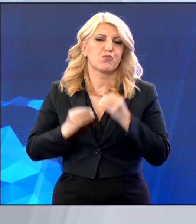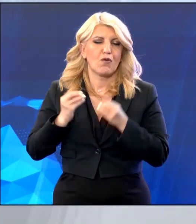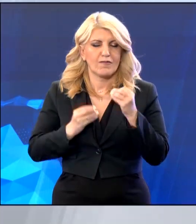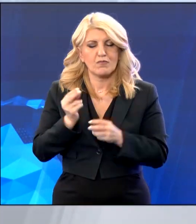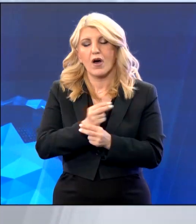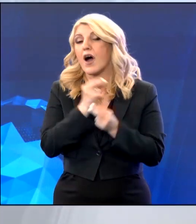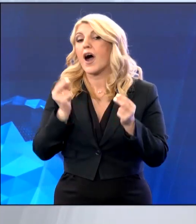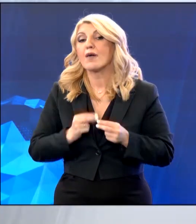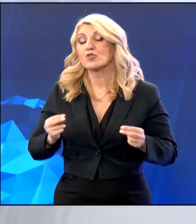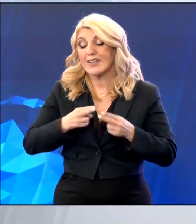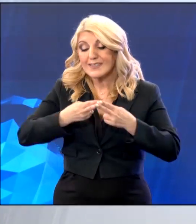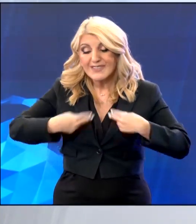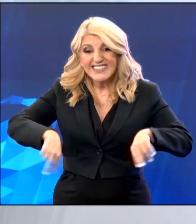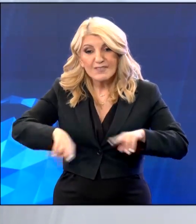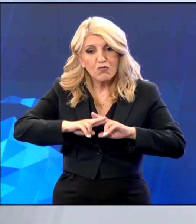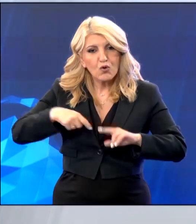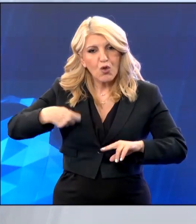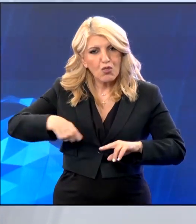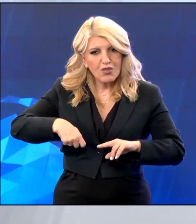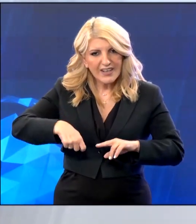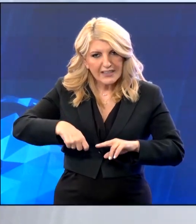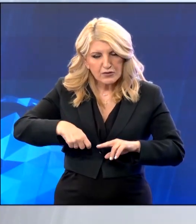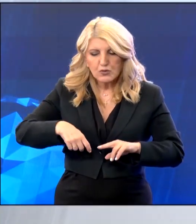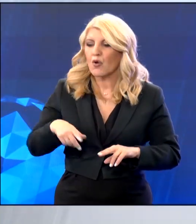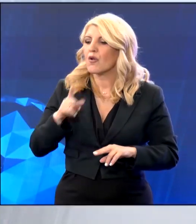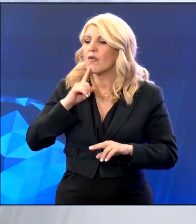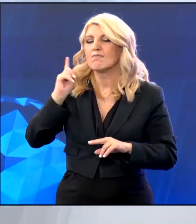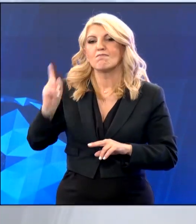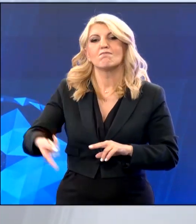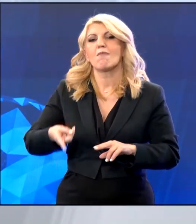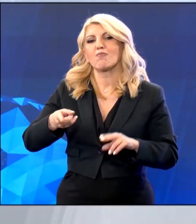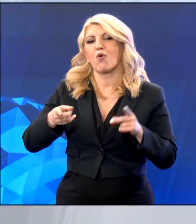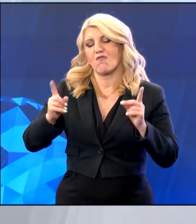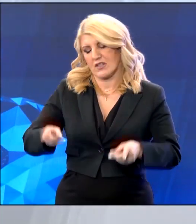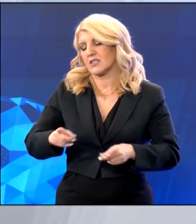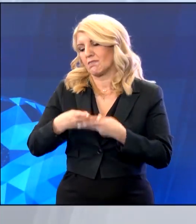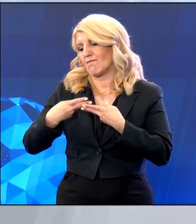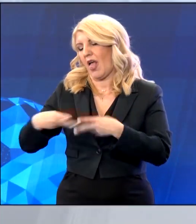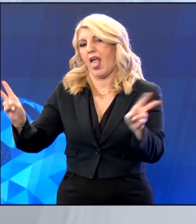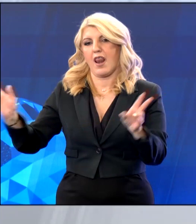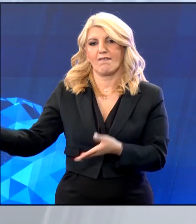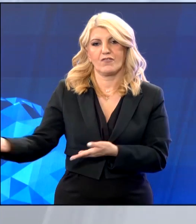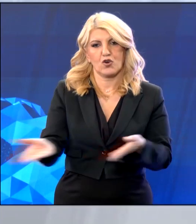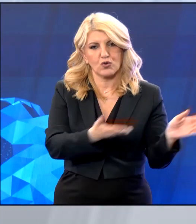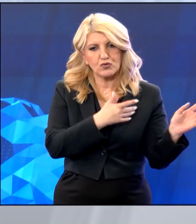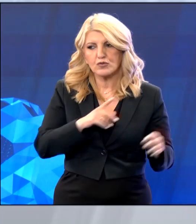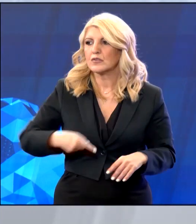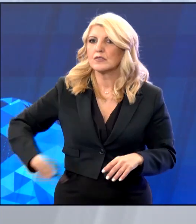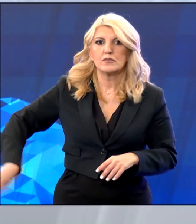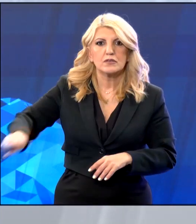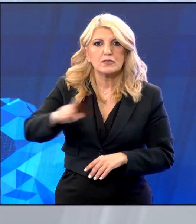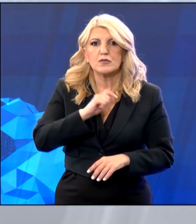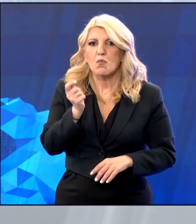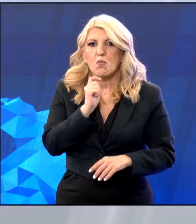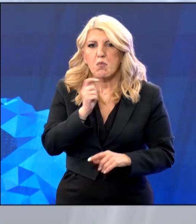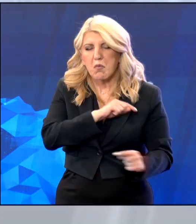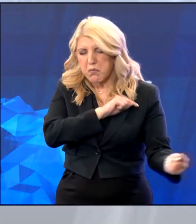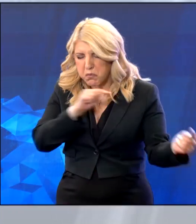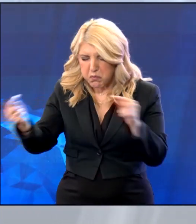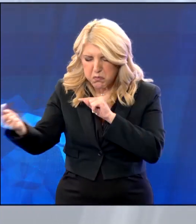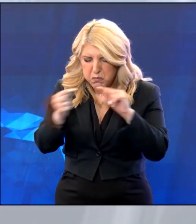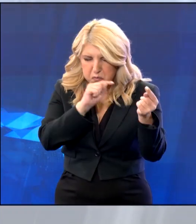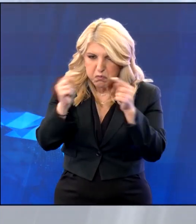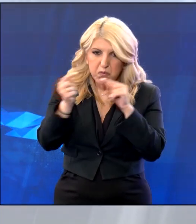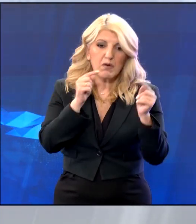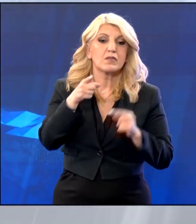την αποφυλάκηση του Νίκου Μιχαλολιάκου προκάλεσε σφοδρή πολιτική αντιπαράθεση. Ο Κυριάκος Μητσοτάκης είναι ο πρωθυπουργός που επί των ημερών του